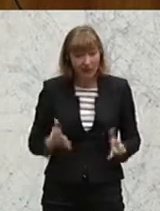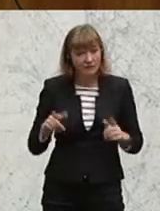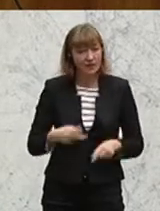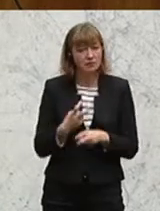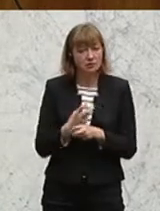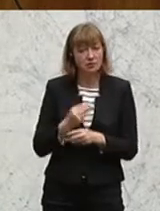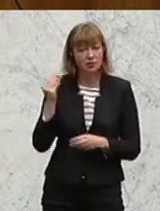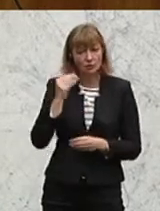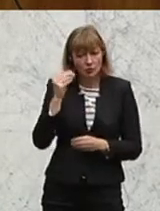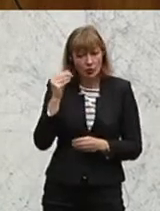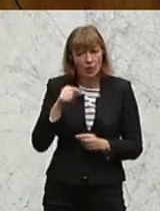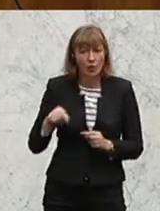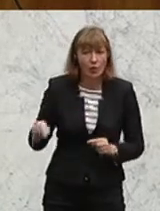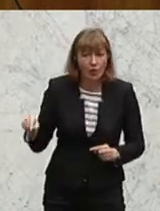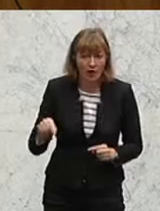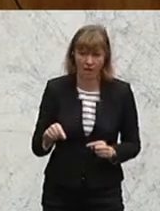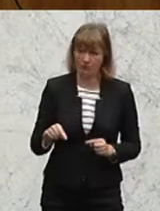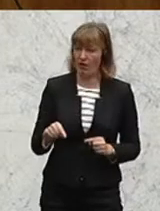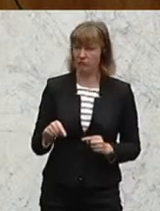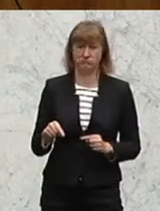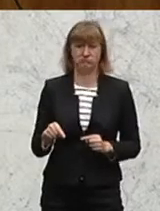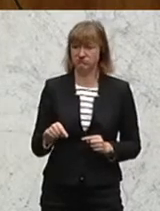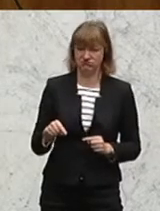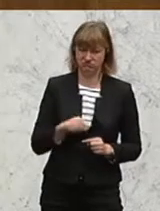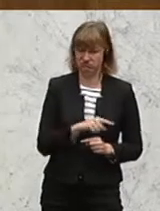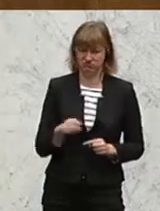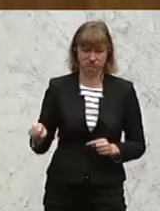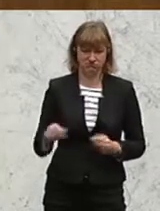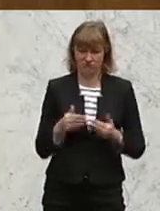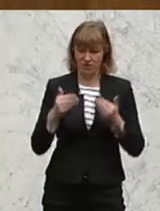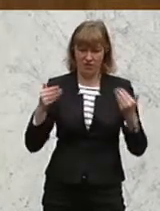Österreichs Schulen abspielt, keine Ahnung mehr haben,